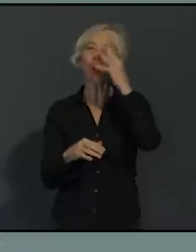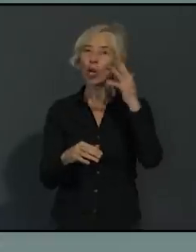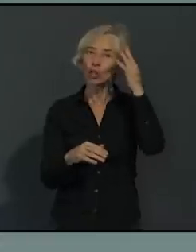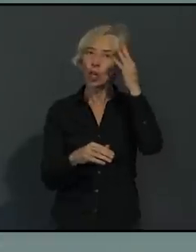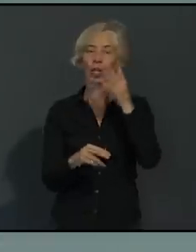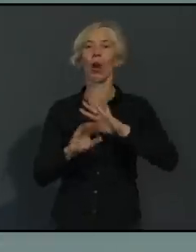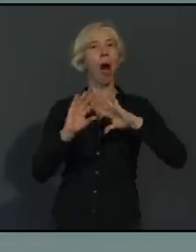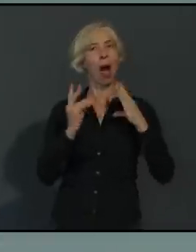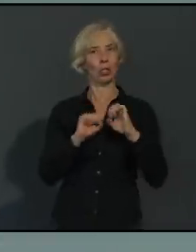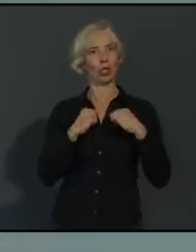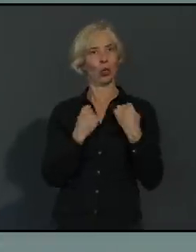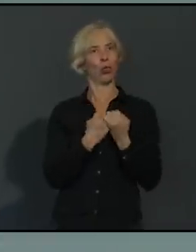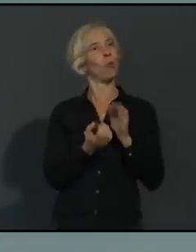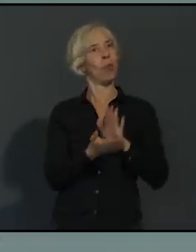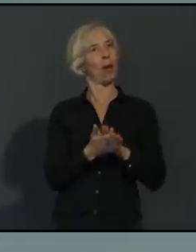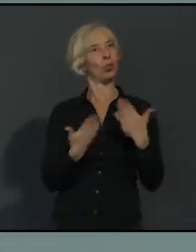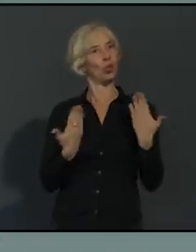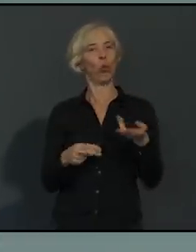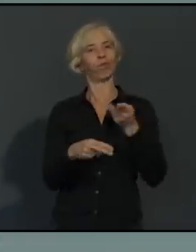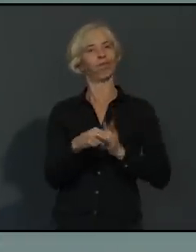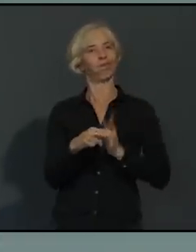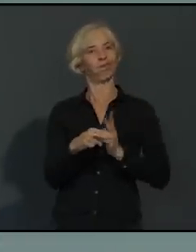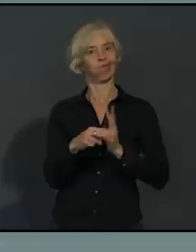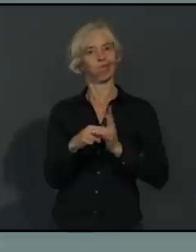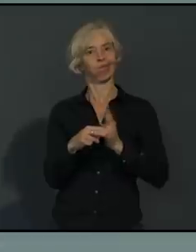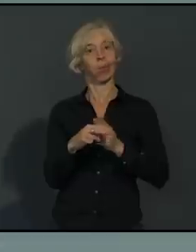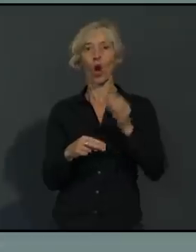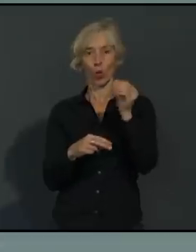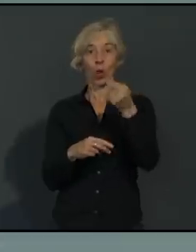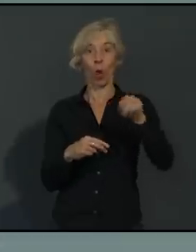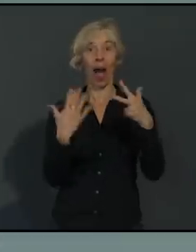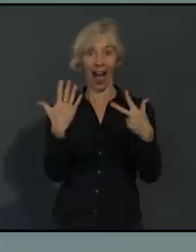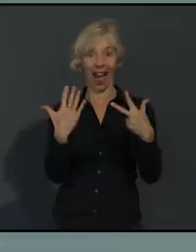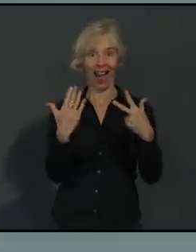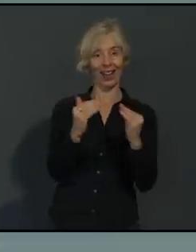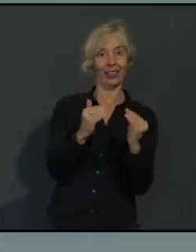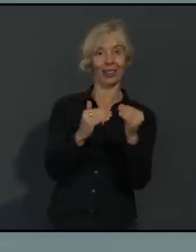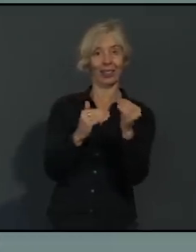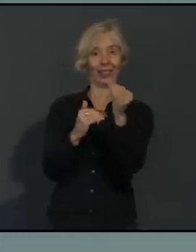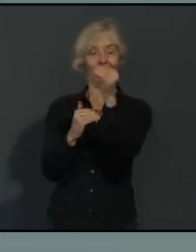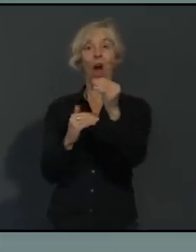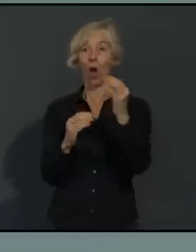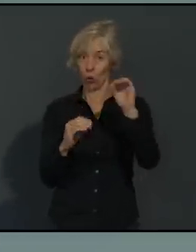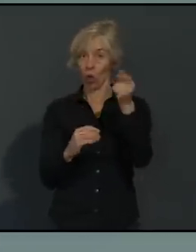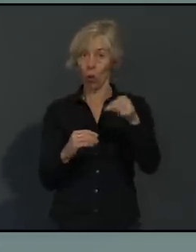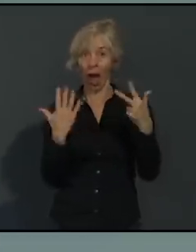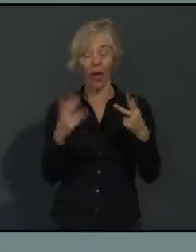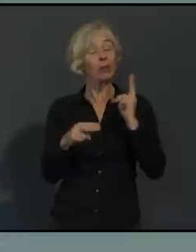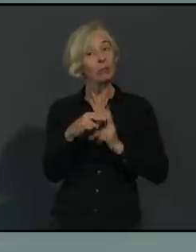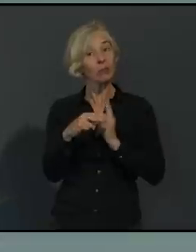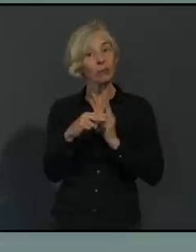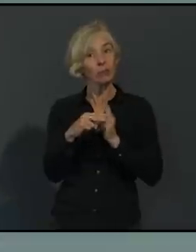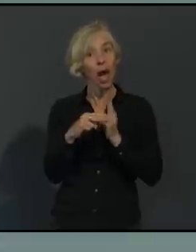nächsten Tagen und Wochen diese Zuwachsrate sich nicht verändern würde, dann würden wir bis Ende Februar 2021